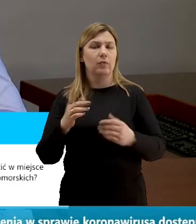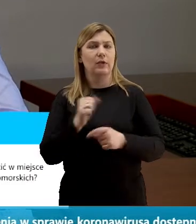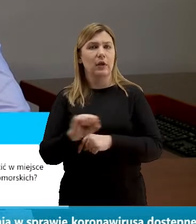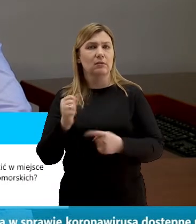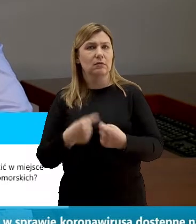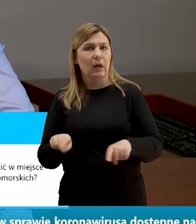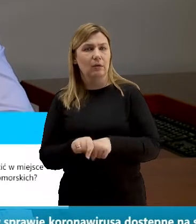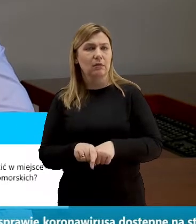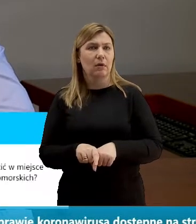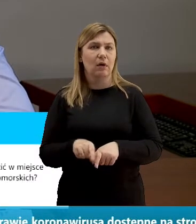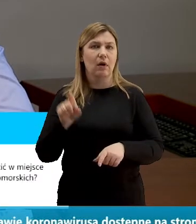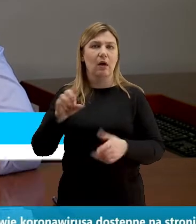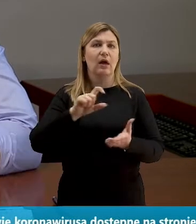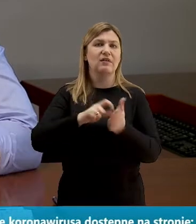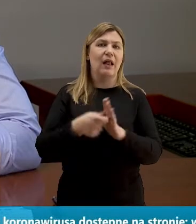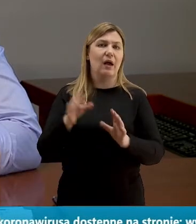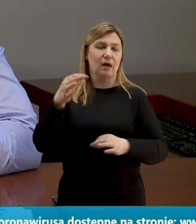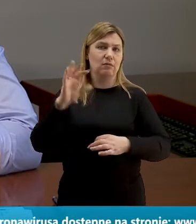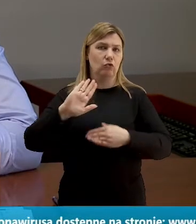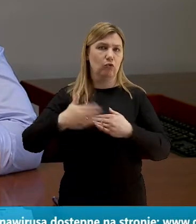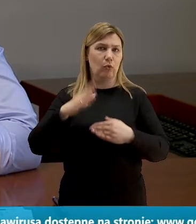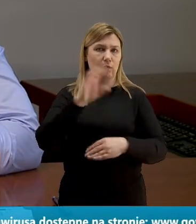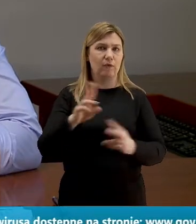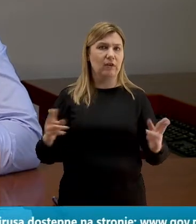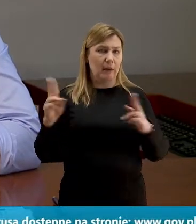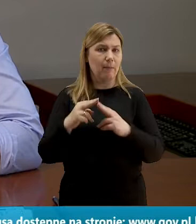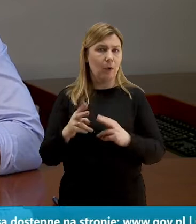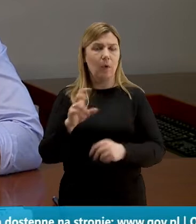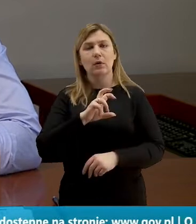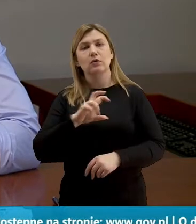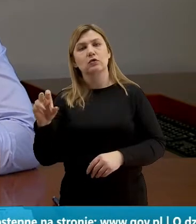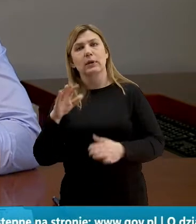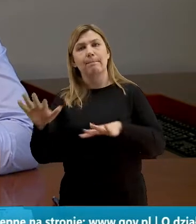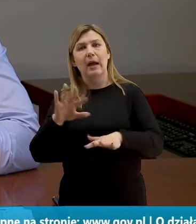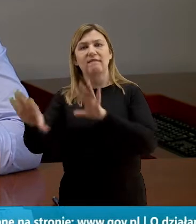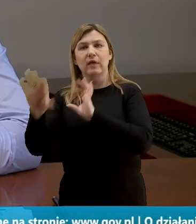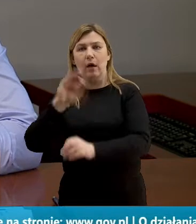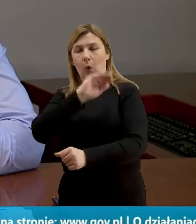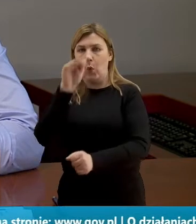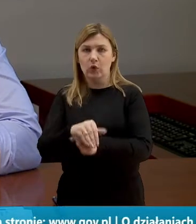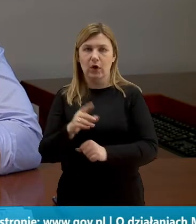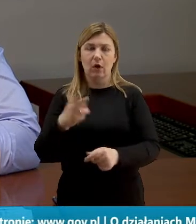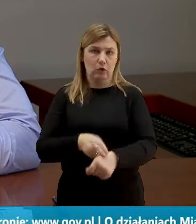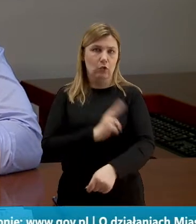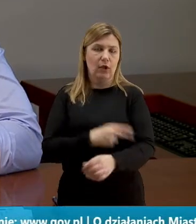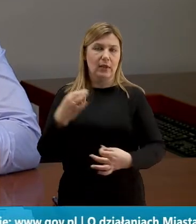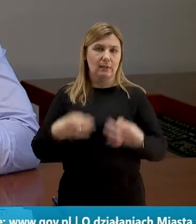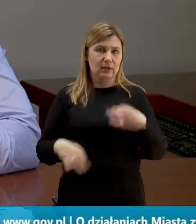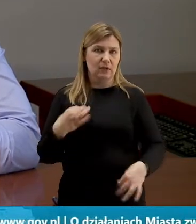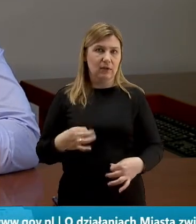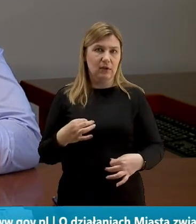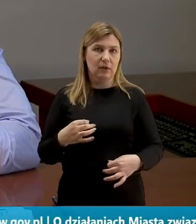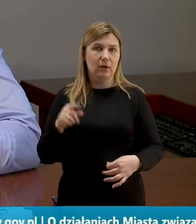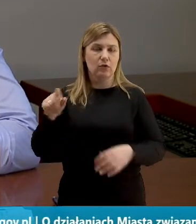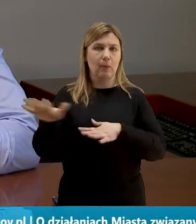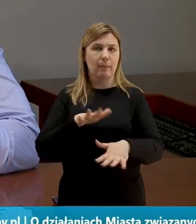w sali ślubów czy też w miejscu wybranym i uzgodnionym z Urzędem Stanu Cywilnego bo to miejsce zawsze